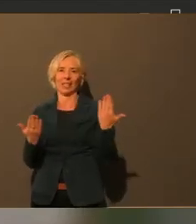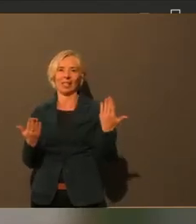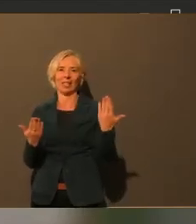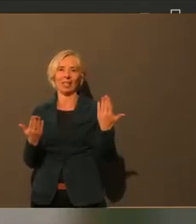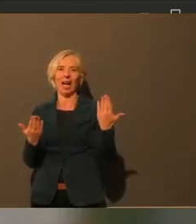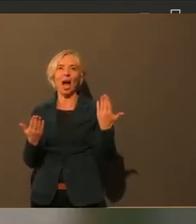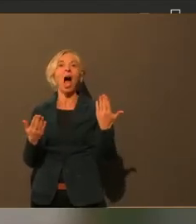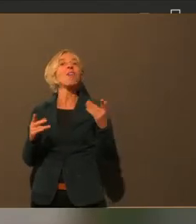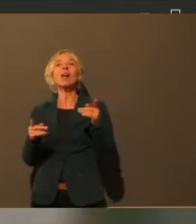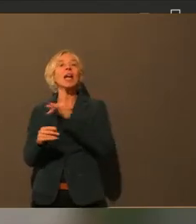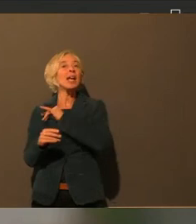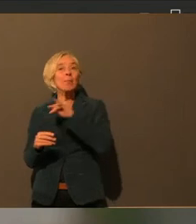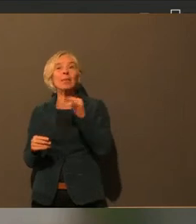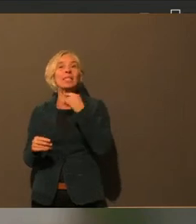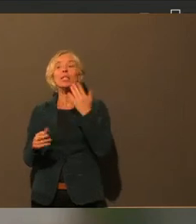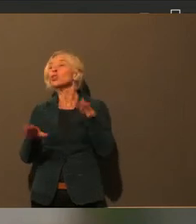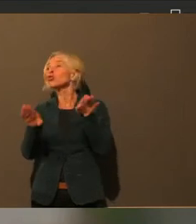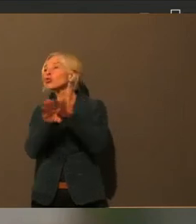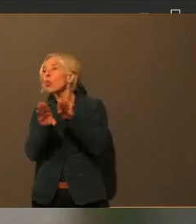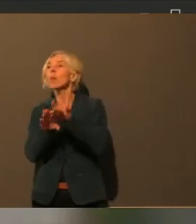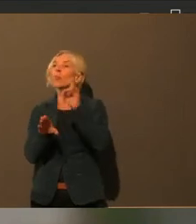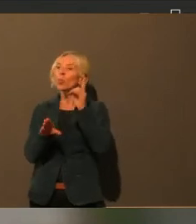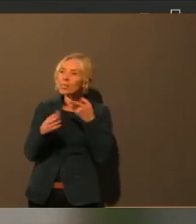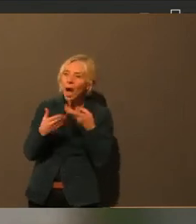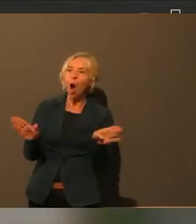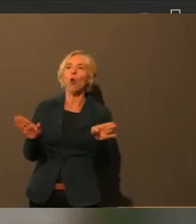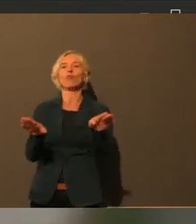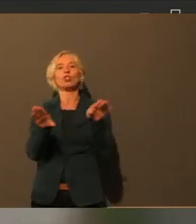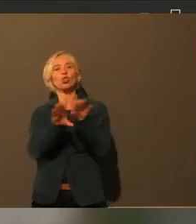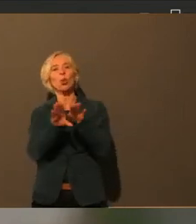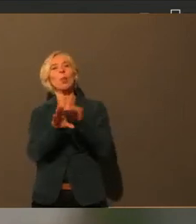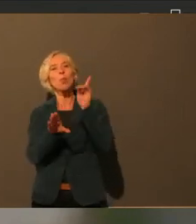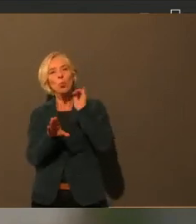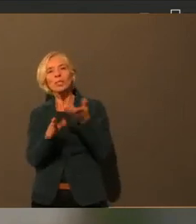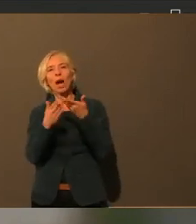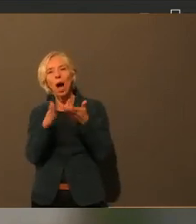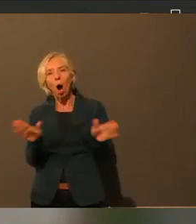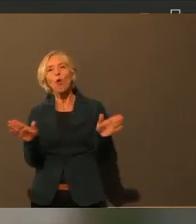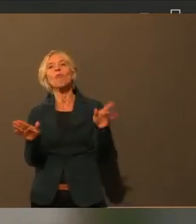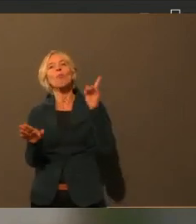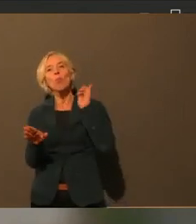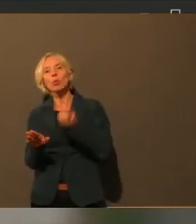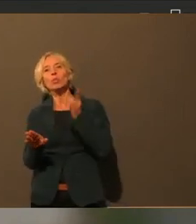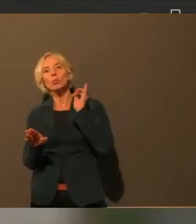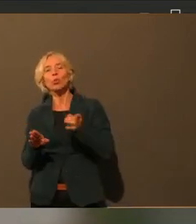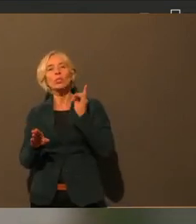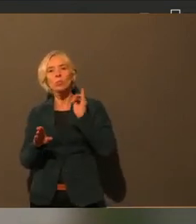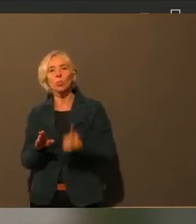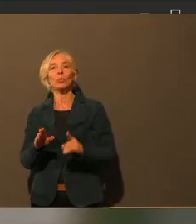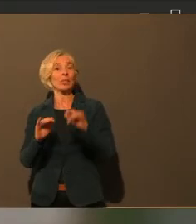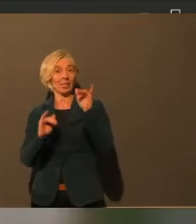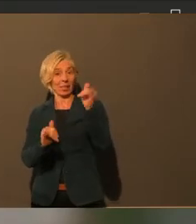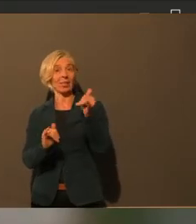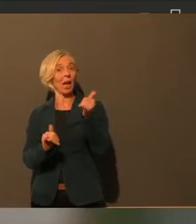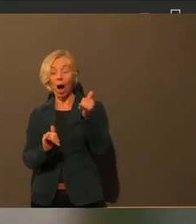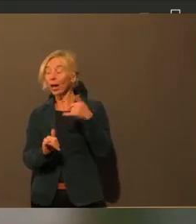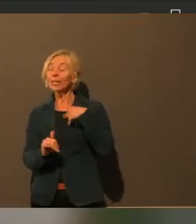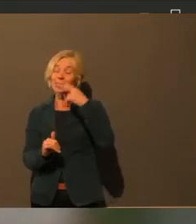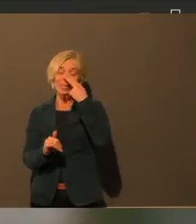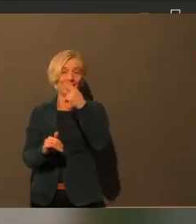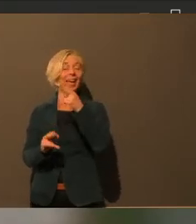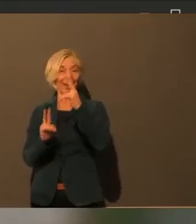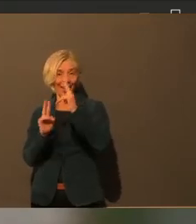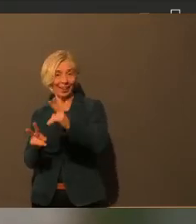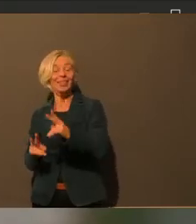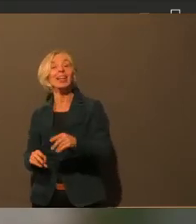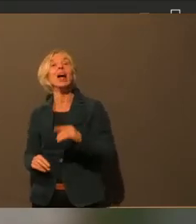die Schulen aufzuhalten und wir müssen alles dafür tun. Und die Schulen sind auch die Ersten, die wieder öffnen. Und das teile ich. Aber dann muss man auch